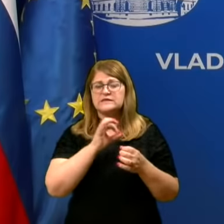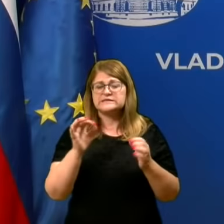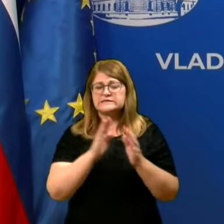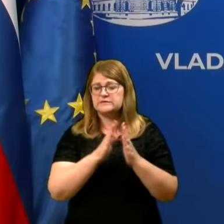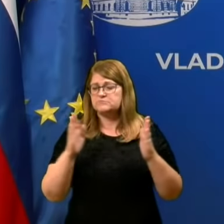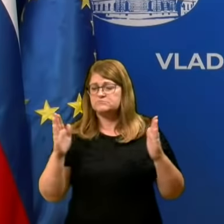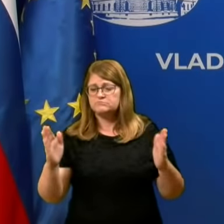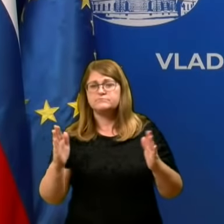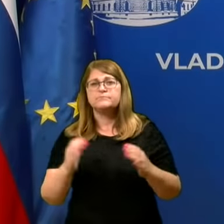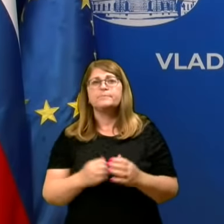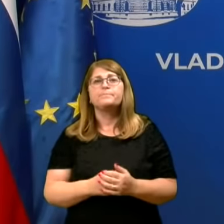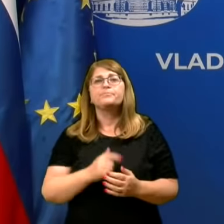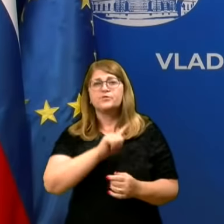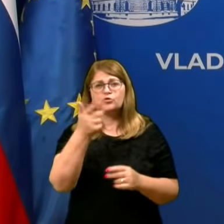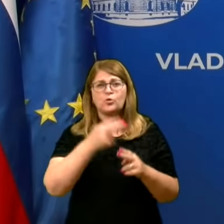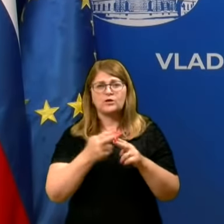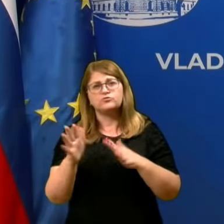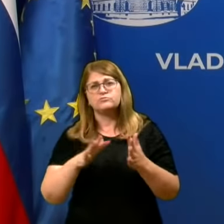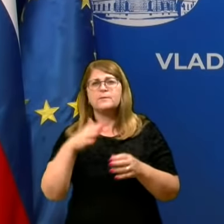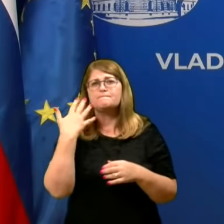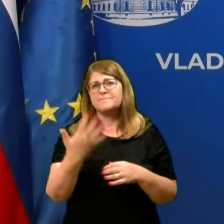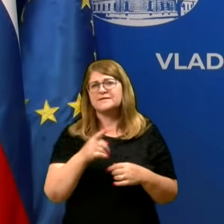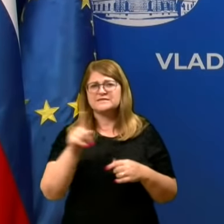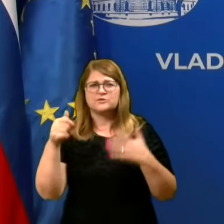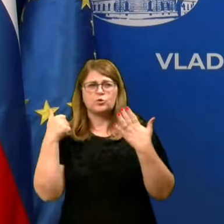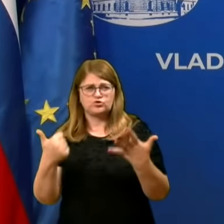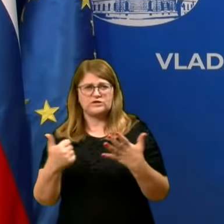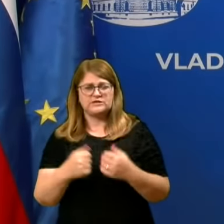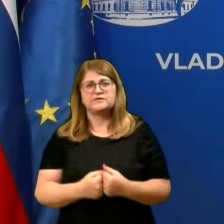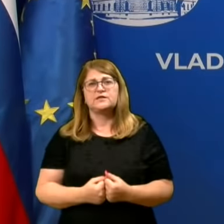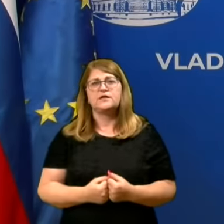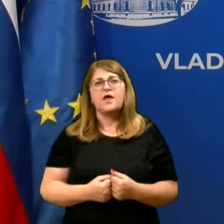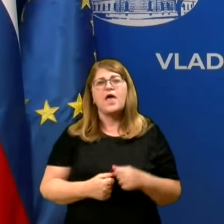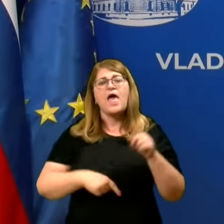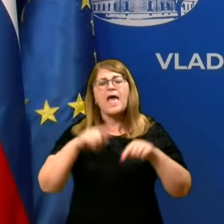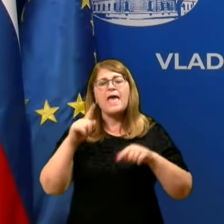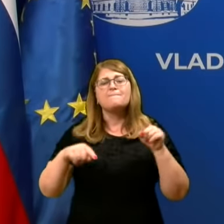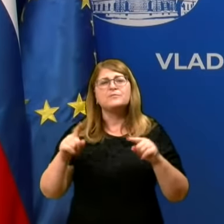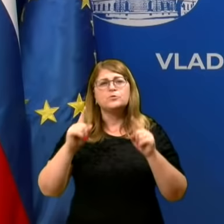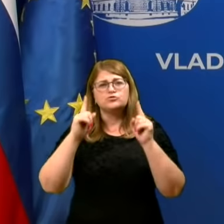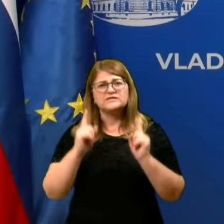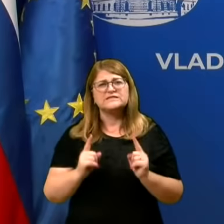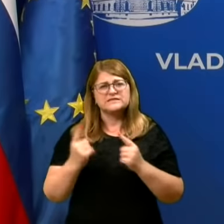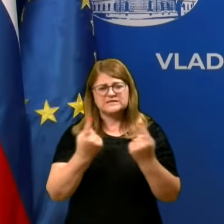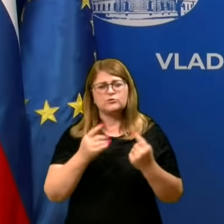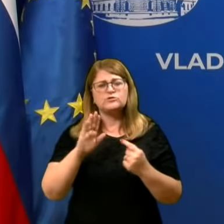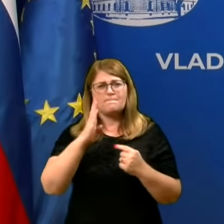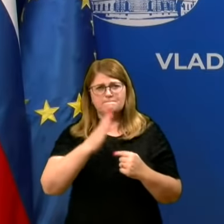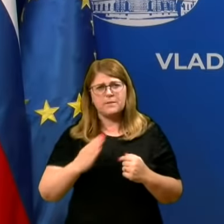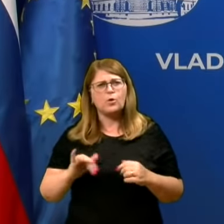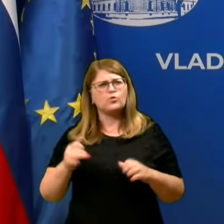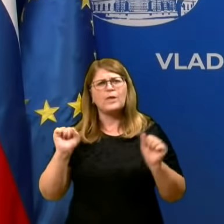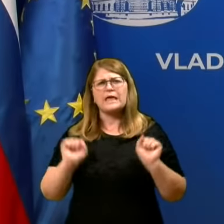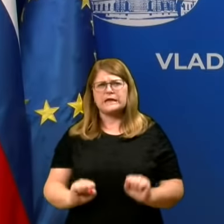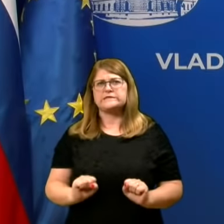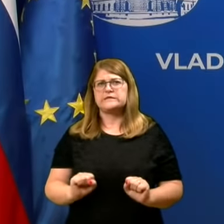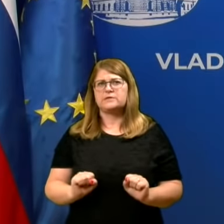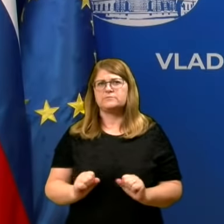incidenco na 100 tisoč, druge države okoli 50 in 60. Skratka, epidemiološka slika na Balkanu je resna.